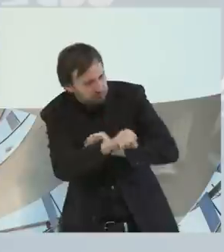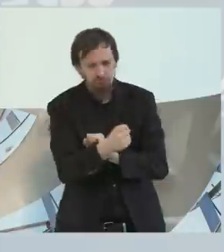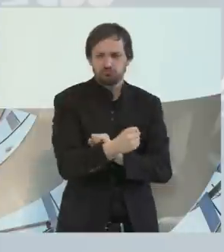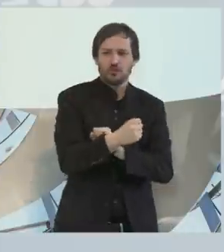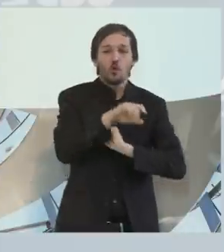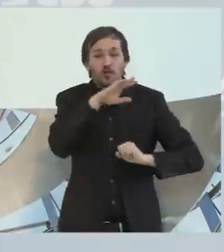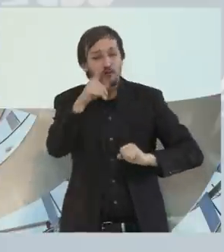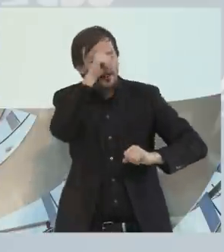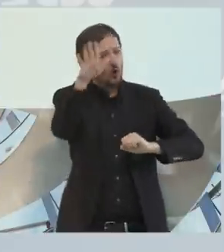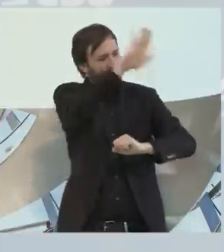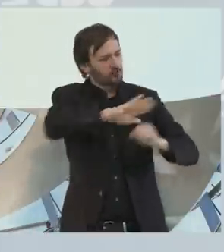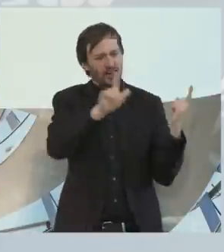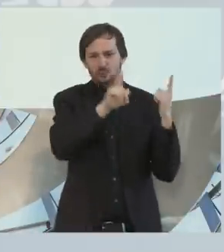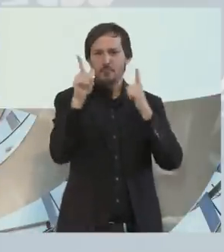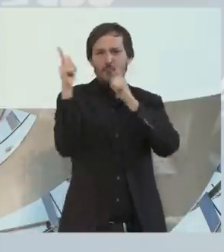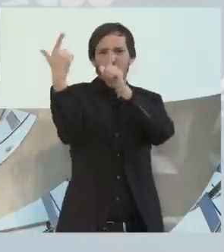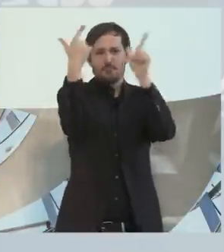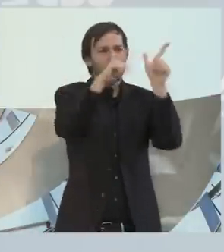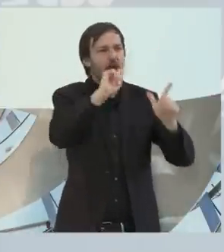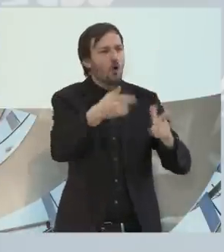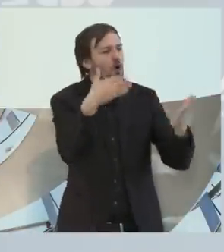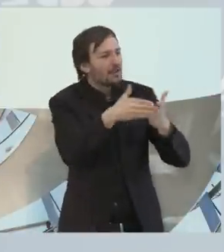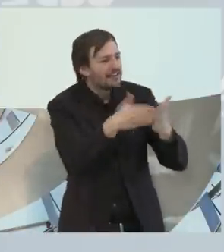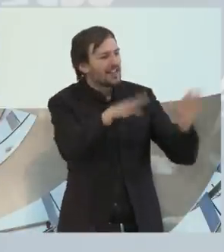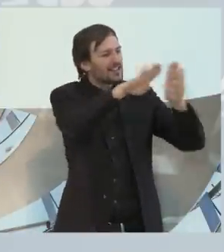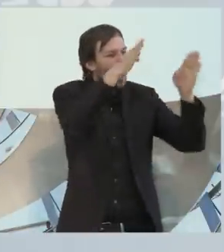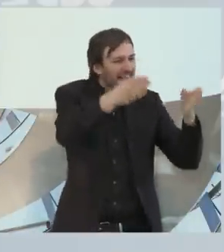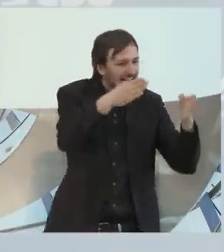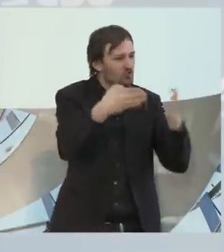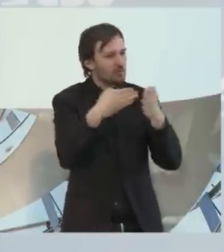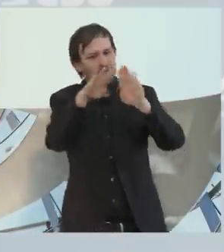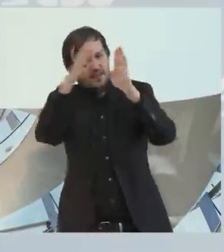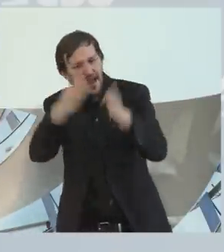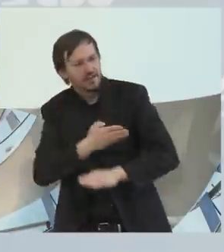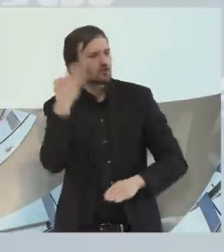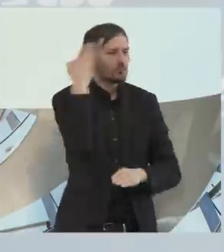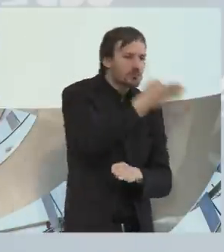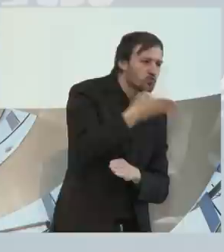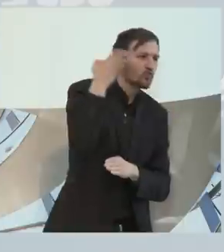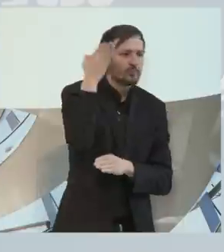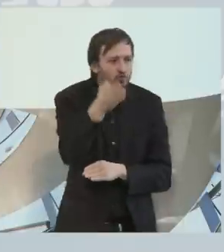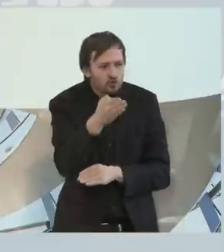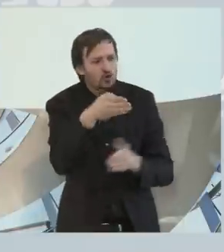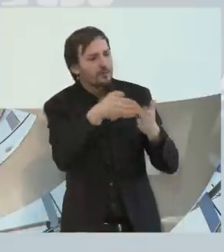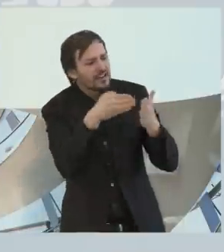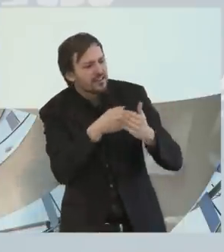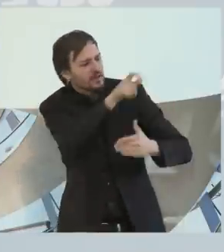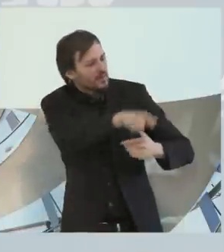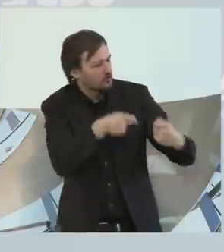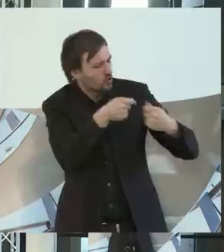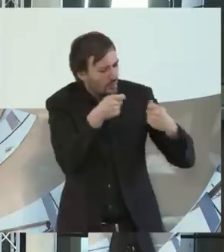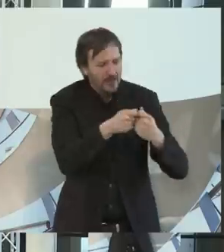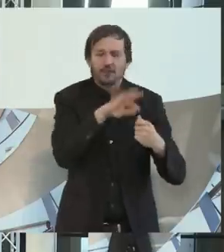viel im Land unterwegs bist und Behinderteneinrichtungen besuchst und mit Behinderten sprichst. Danke für deine Arbeit.